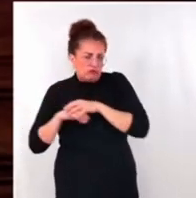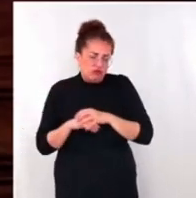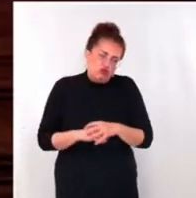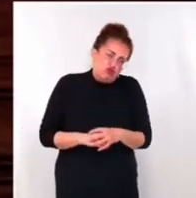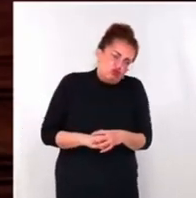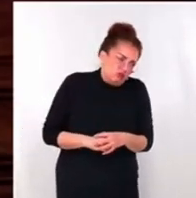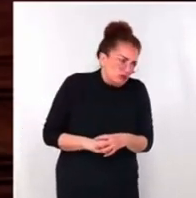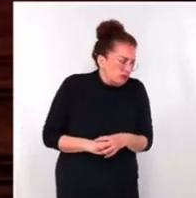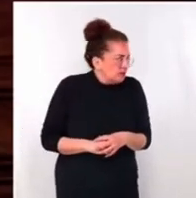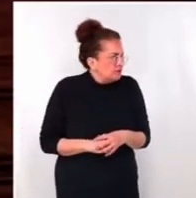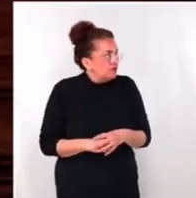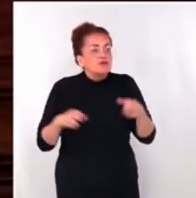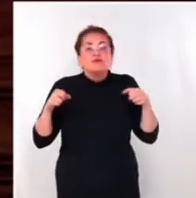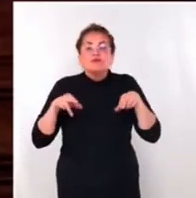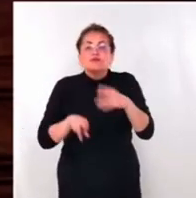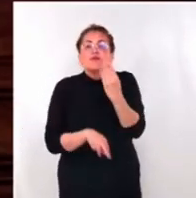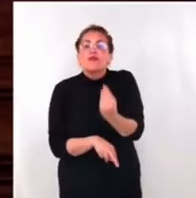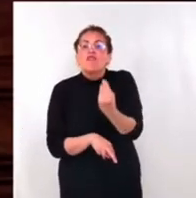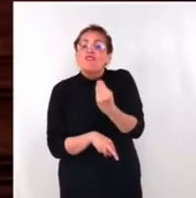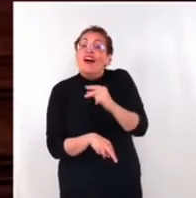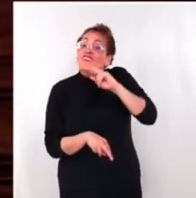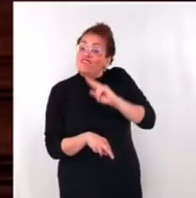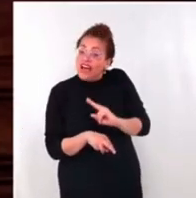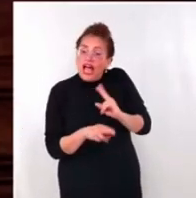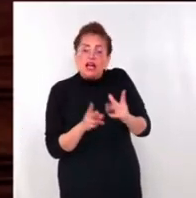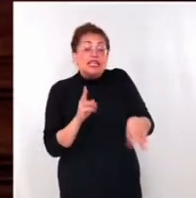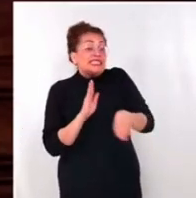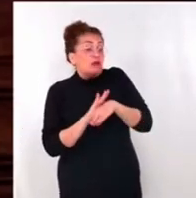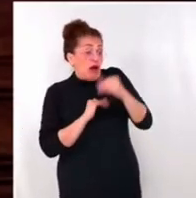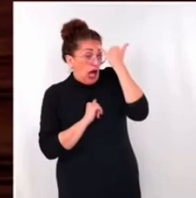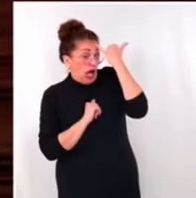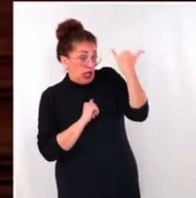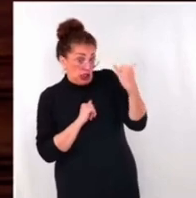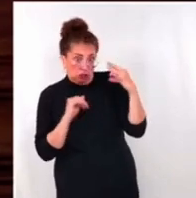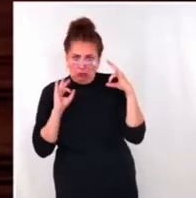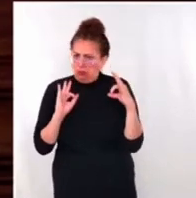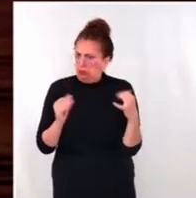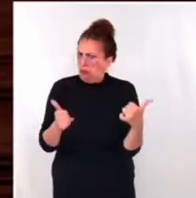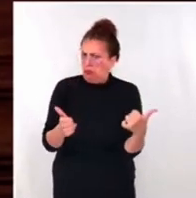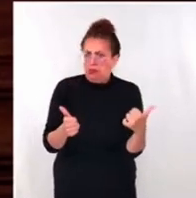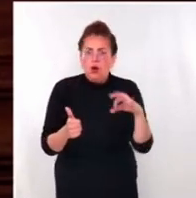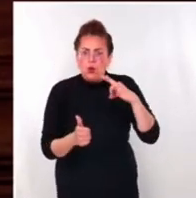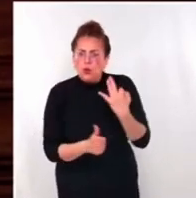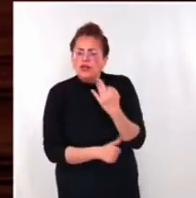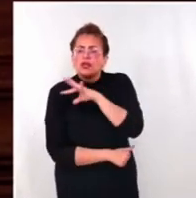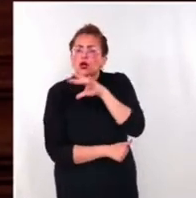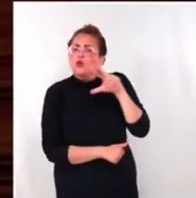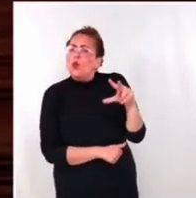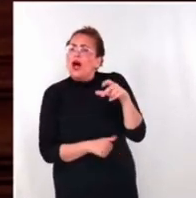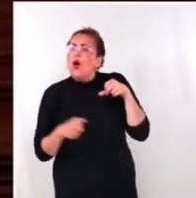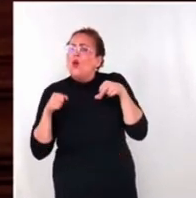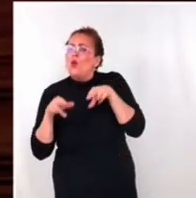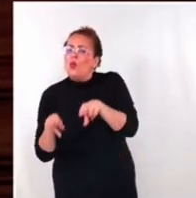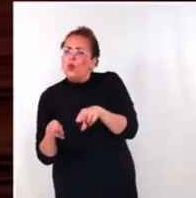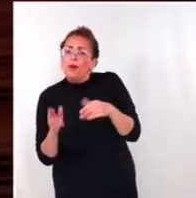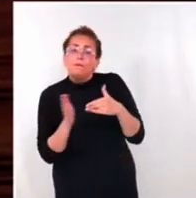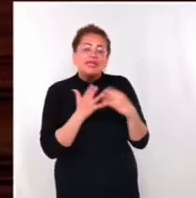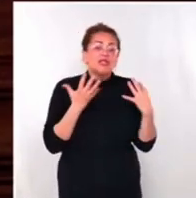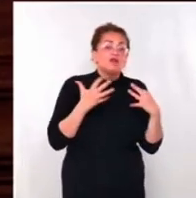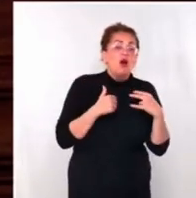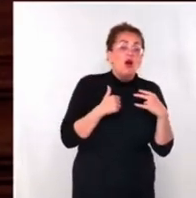dispositif que nous soutenons sur le principe, vous l'avez évoqué très tôt dans votre propos, 53 rues aux enfants, il y a 1900 voies à Bordeaux de circulation.